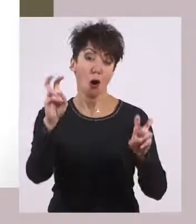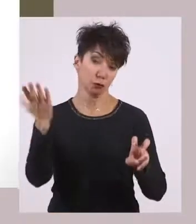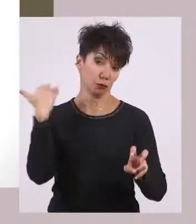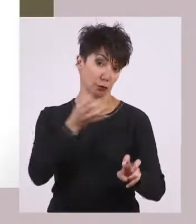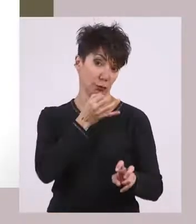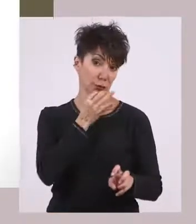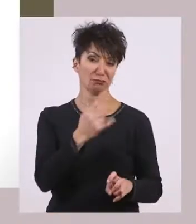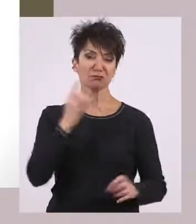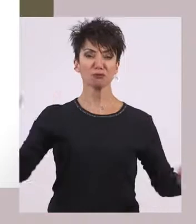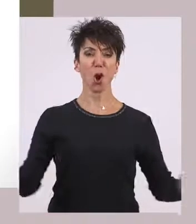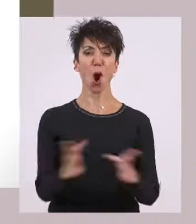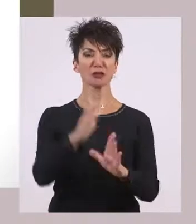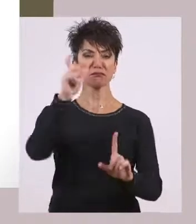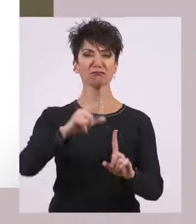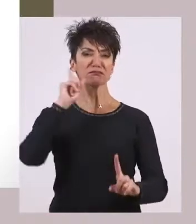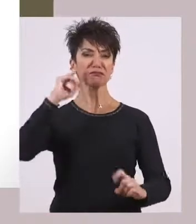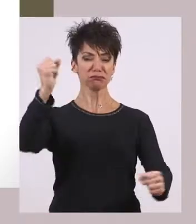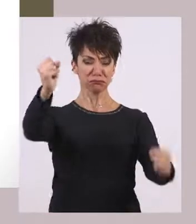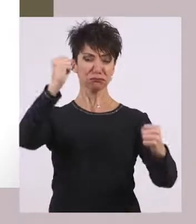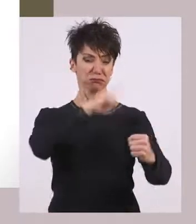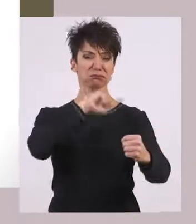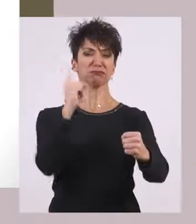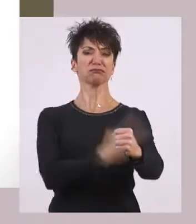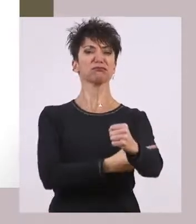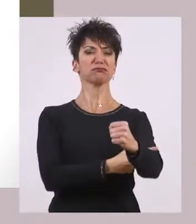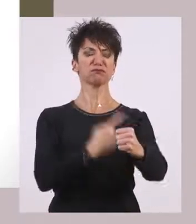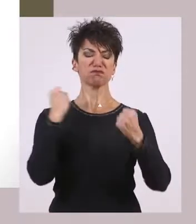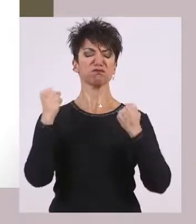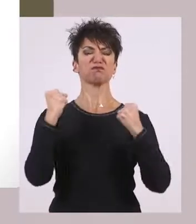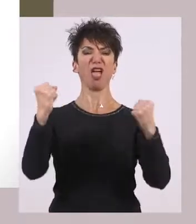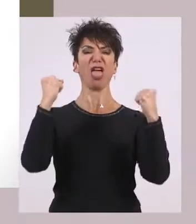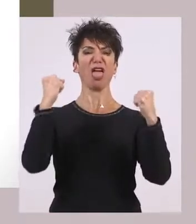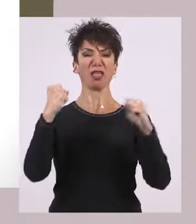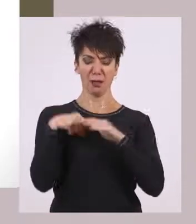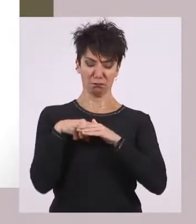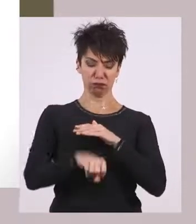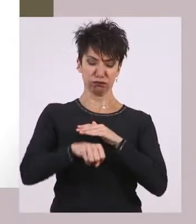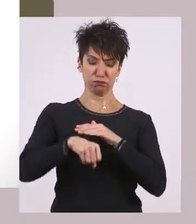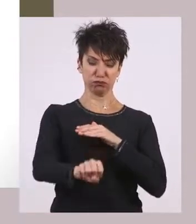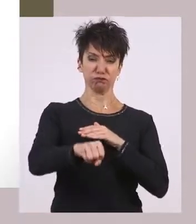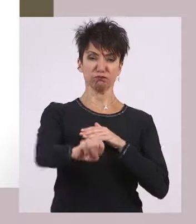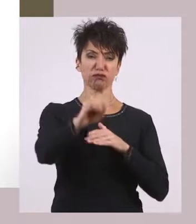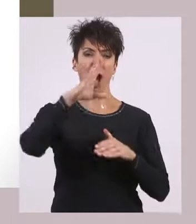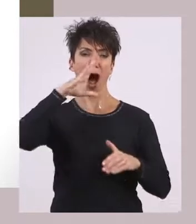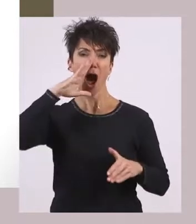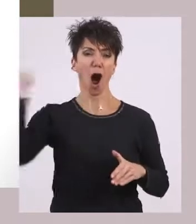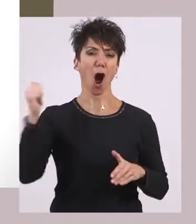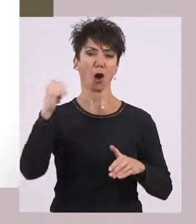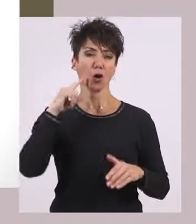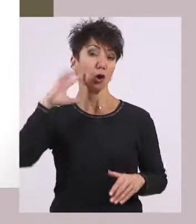υγιής Σπαρτιάτισσα θα μπορούσε να γεννήσει έναν δυνατό και υγιή Σπαρτιάτη.